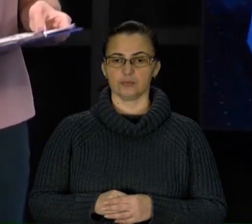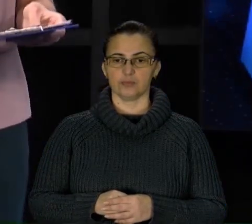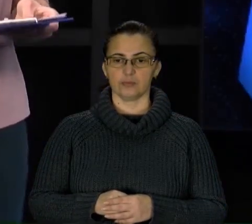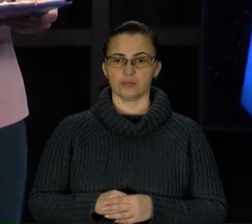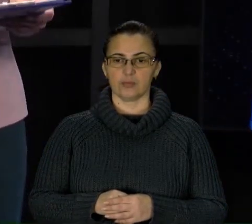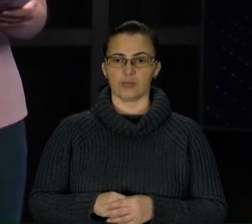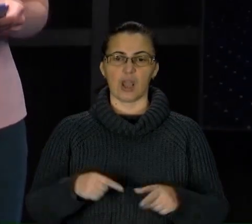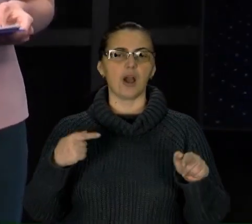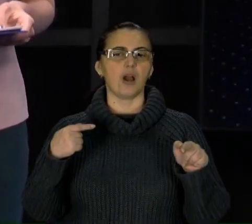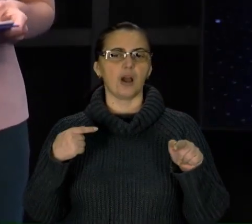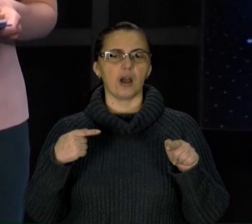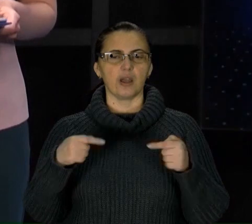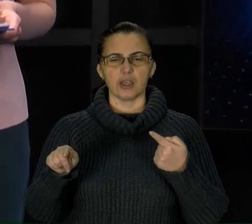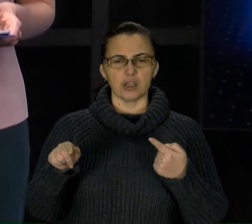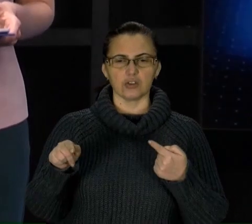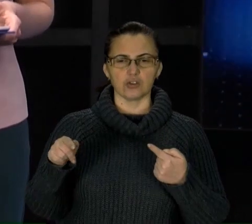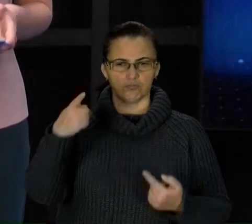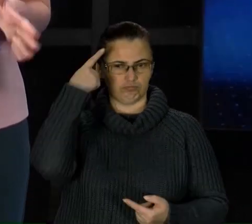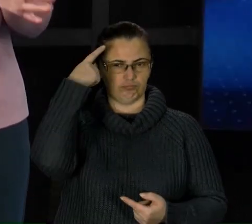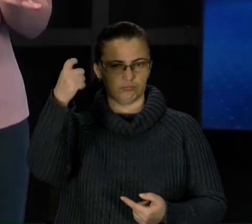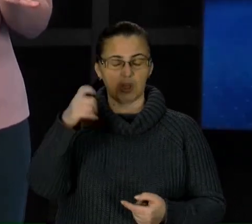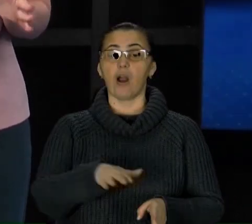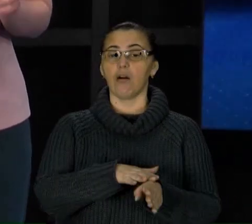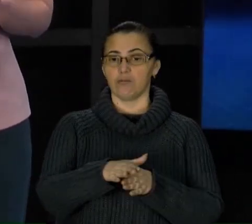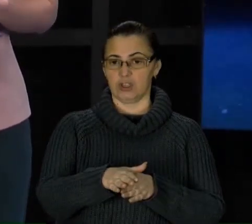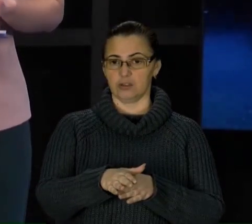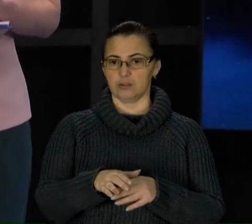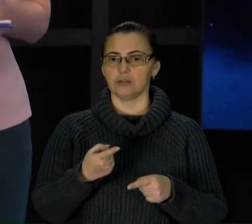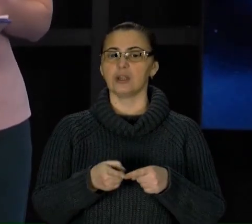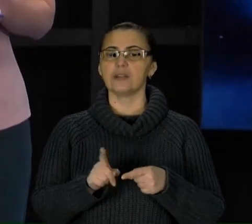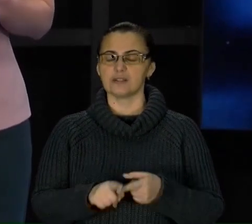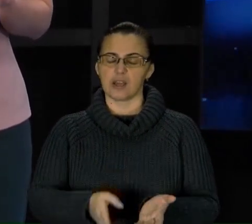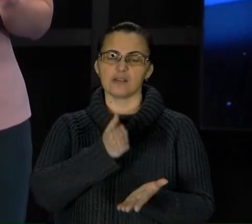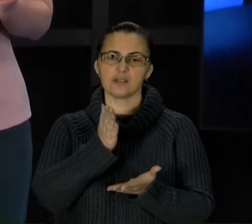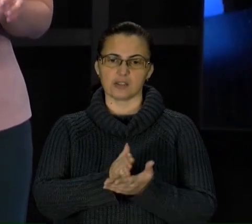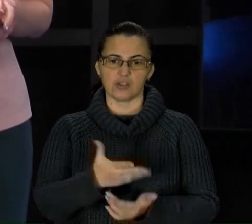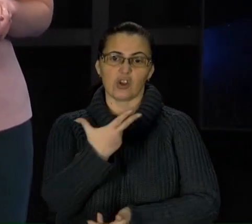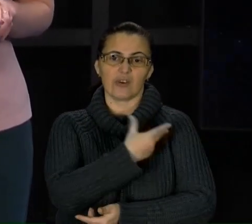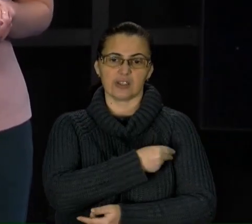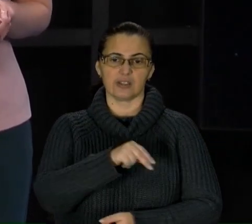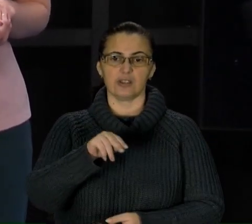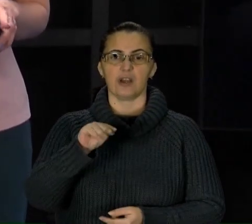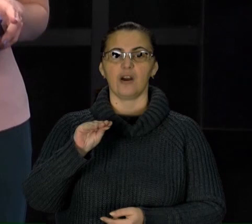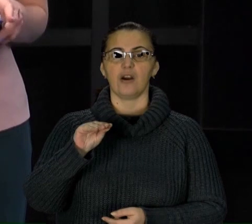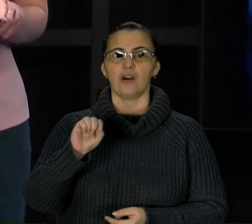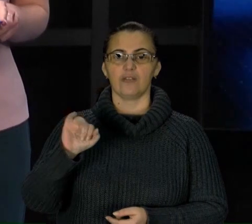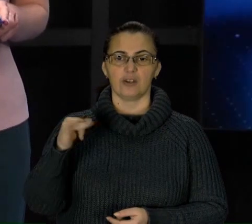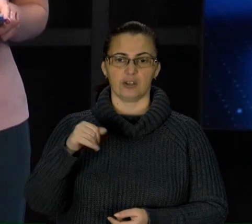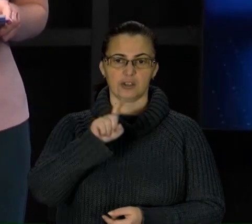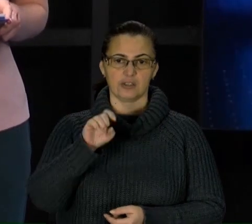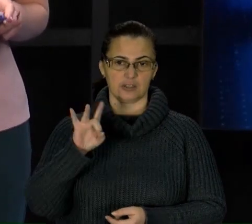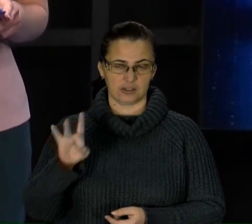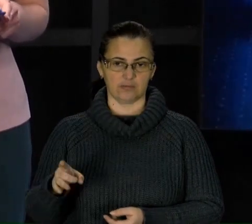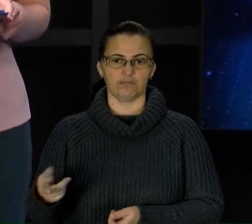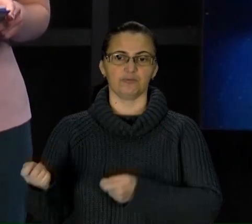Іншу амбітну заяву таки виконали. Це сталося. Вакцина Pfizer в Україні. 117